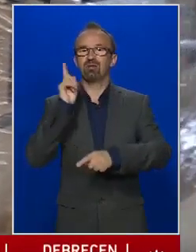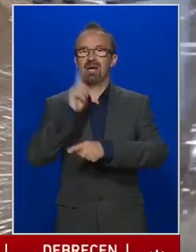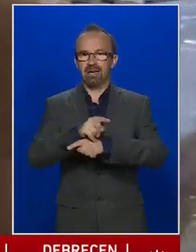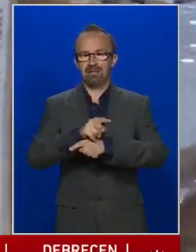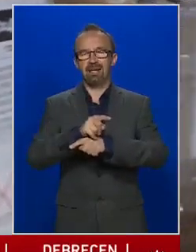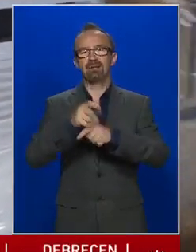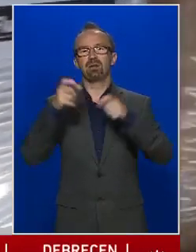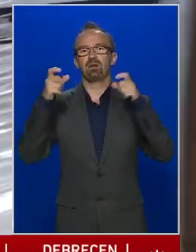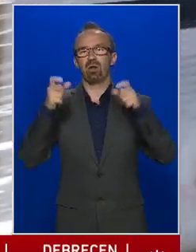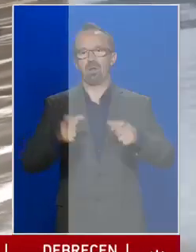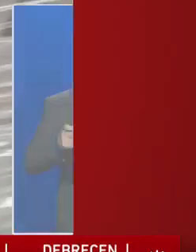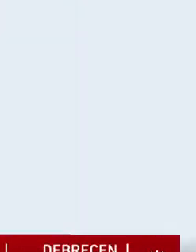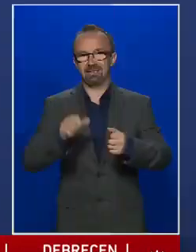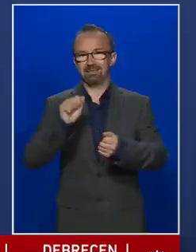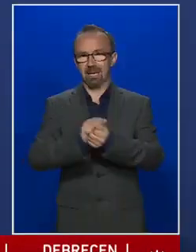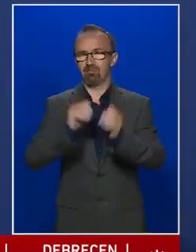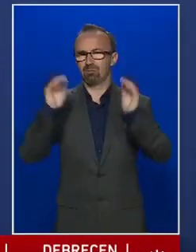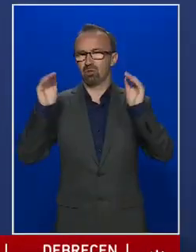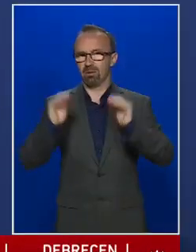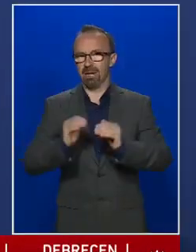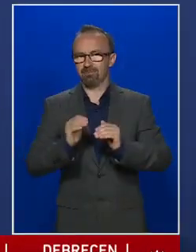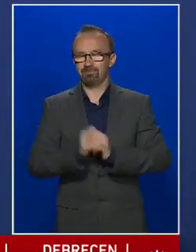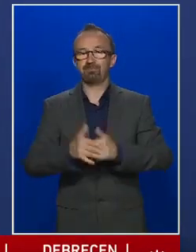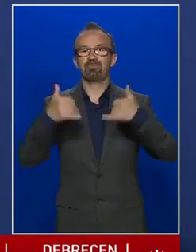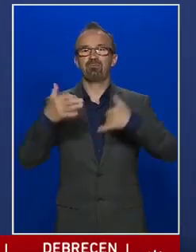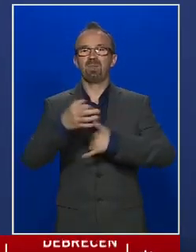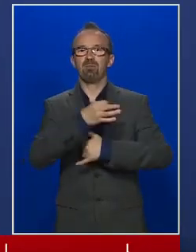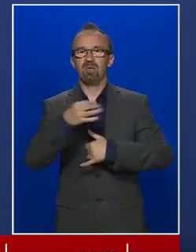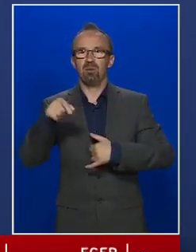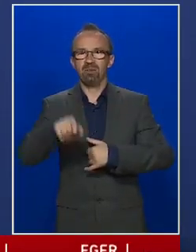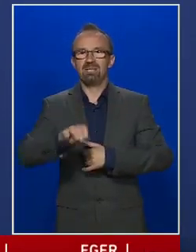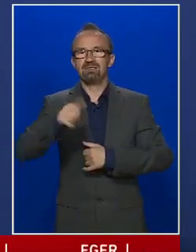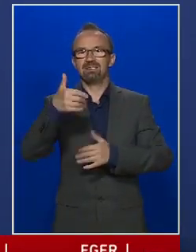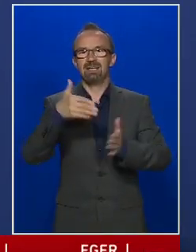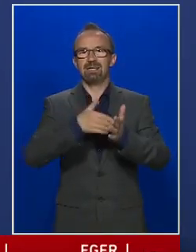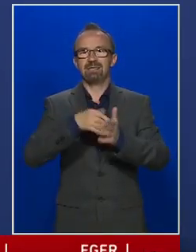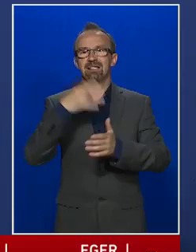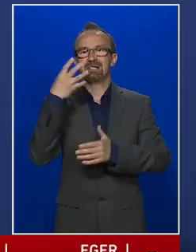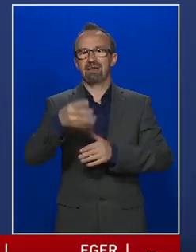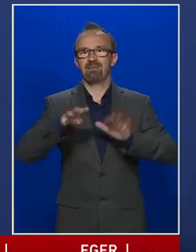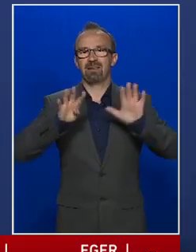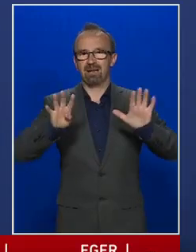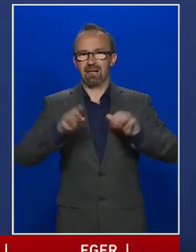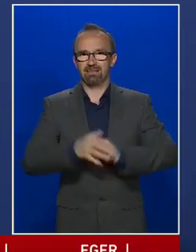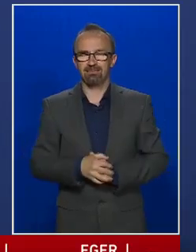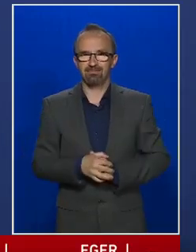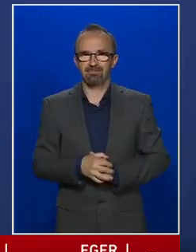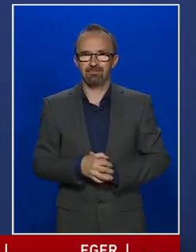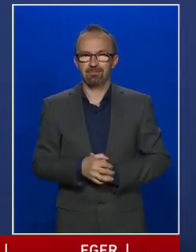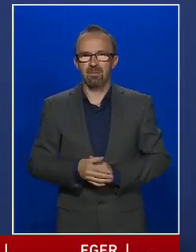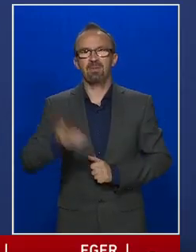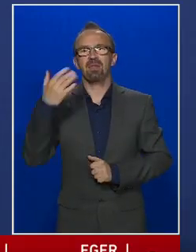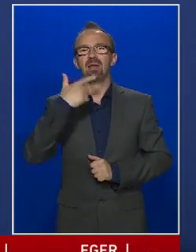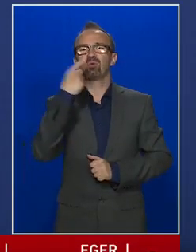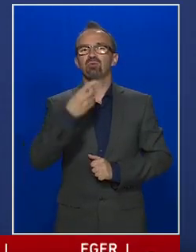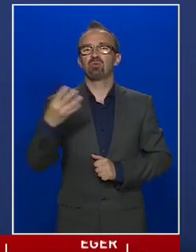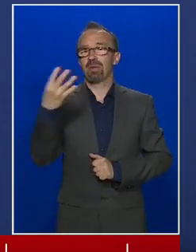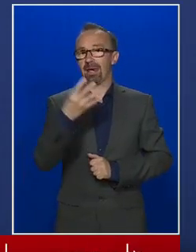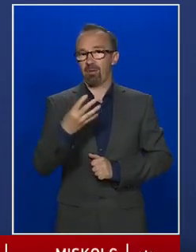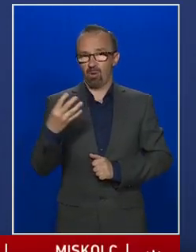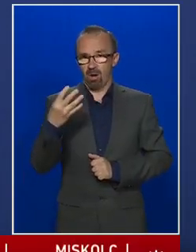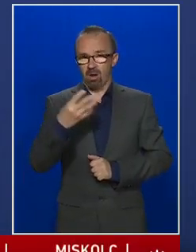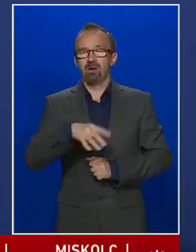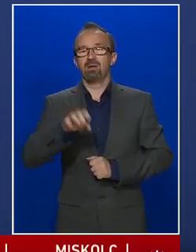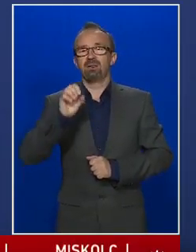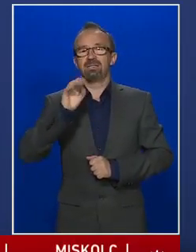hatósági házi karanténoknak a száma. A mai napon ez a szám 11.049. Az elmúlt 24 órában